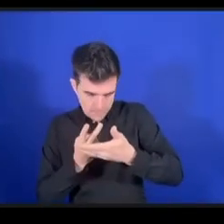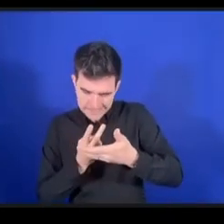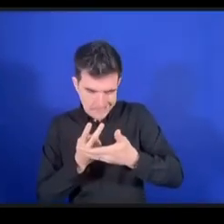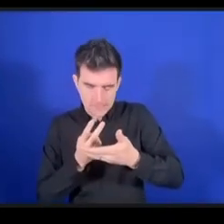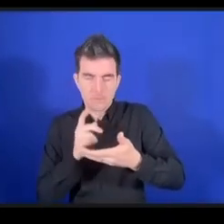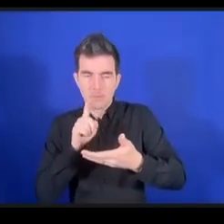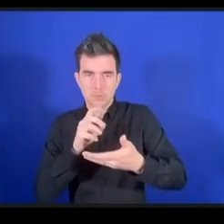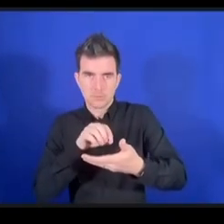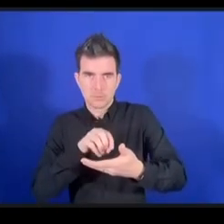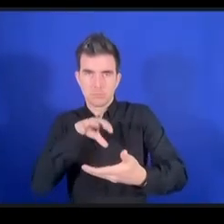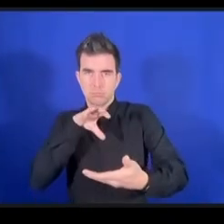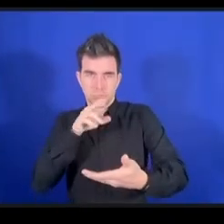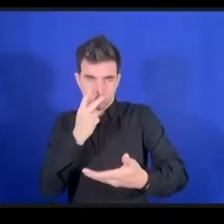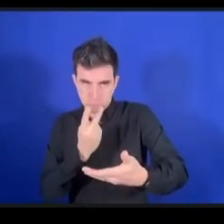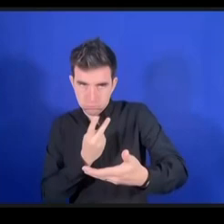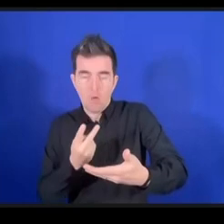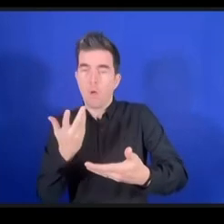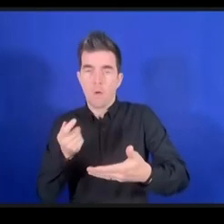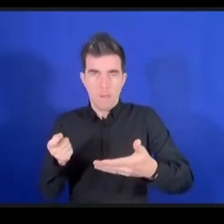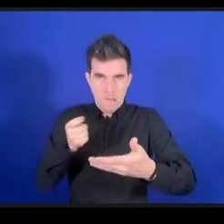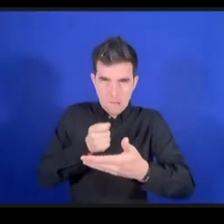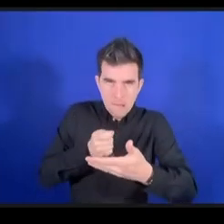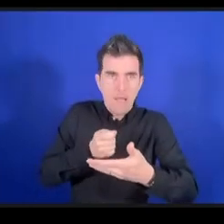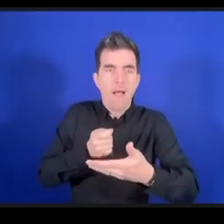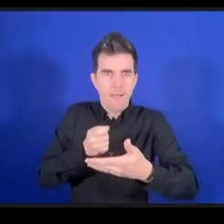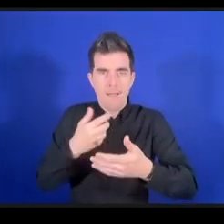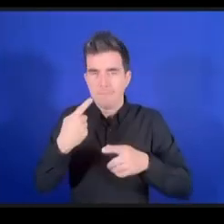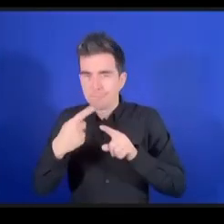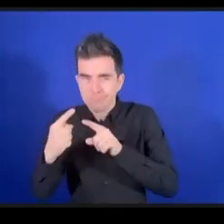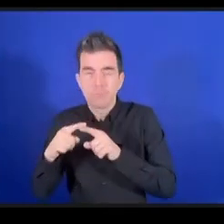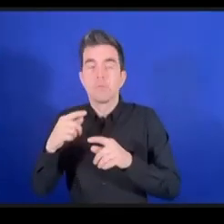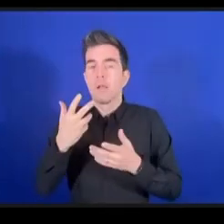أو إن كان الجهاز لا يتحمل